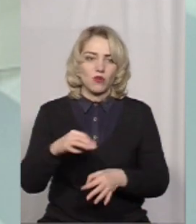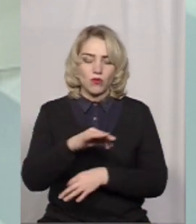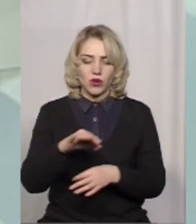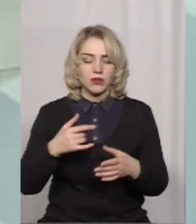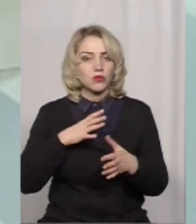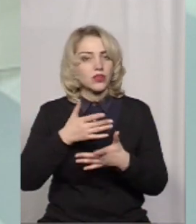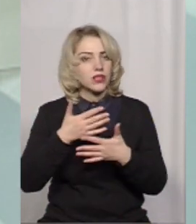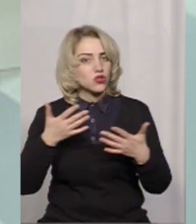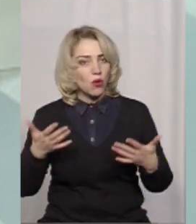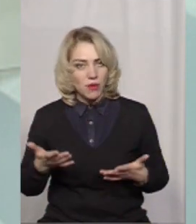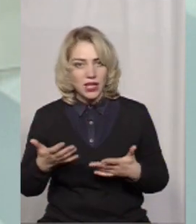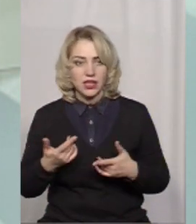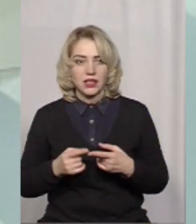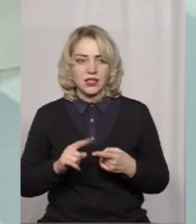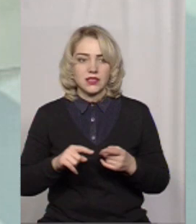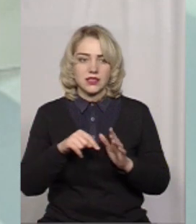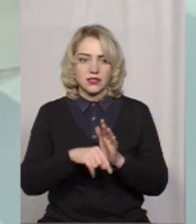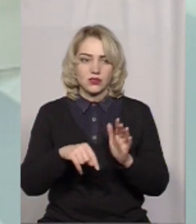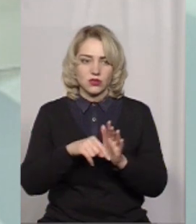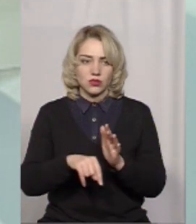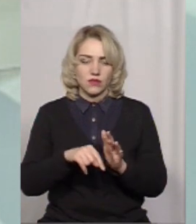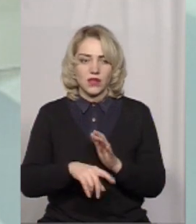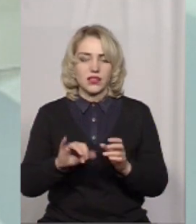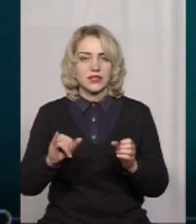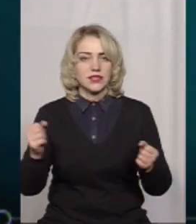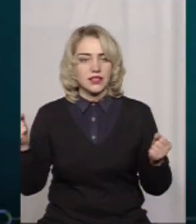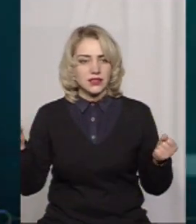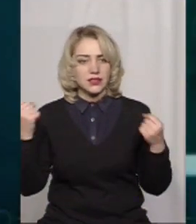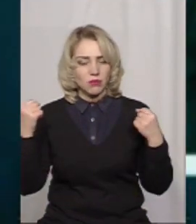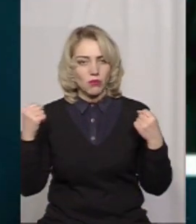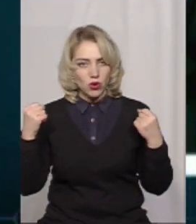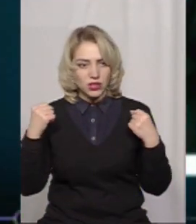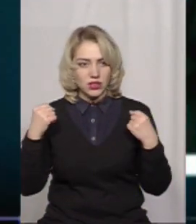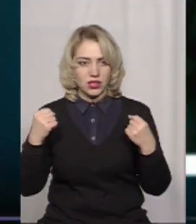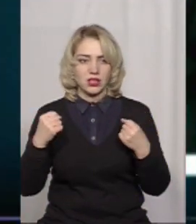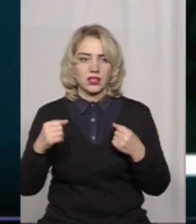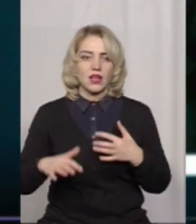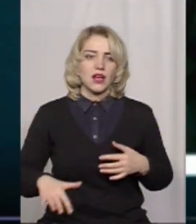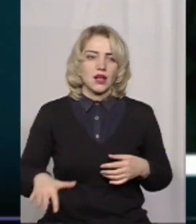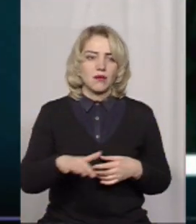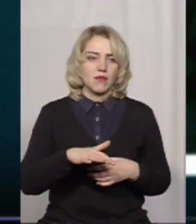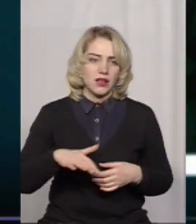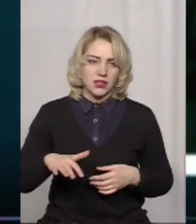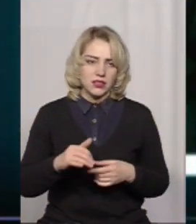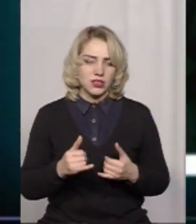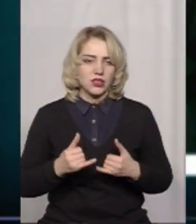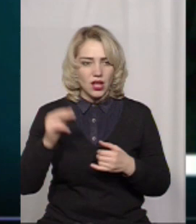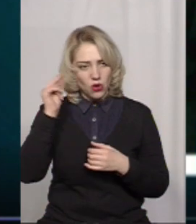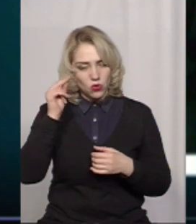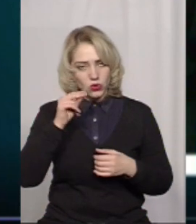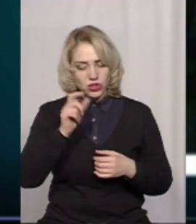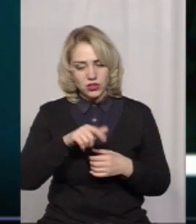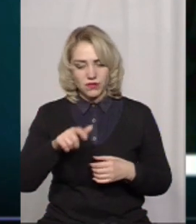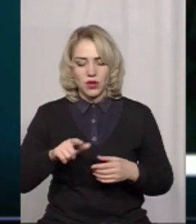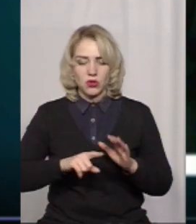різноманітними. Це стосувалося і спортивно-здоровчий майданчик для учнів початкових класів,